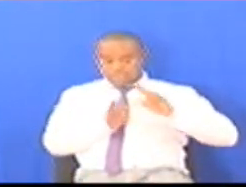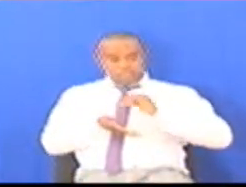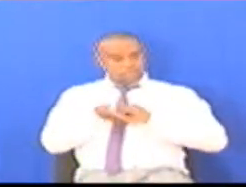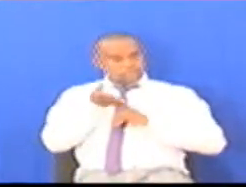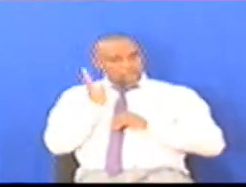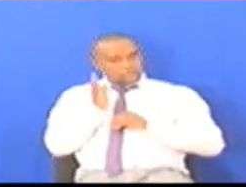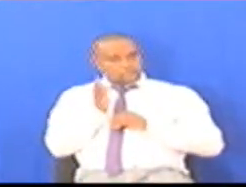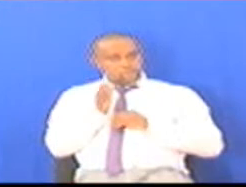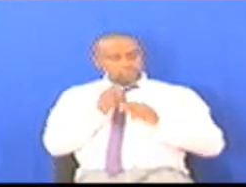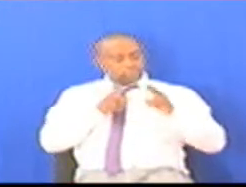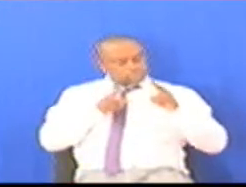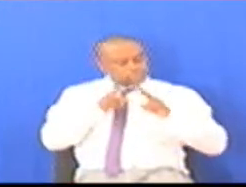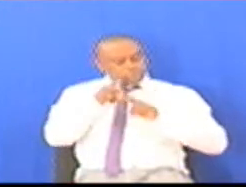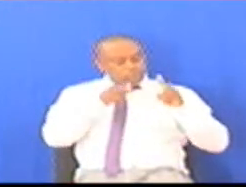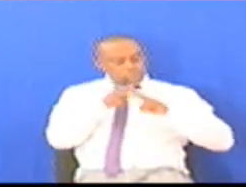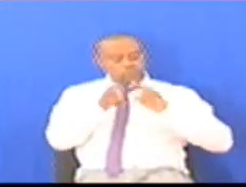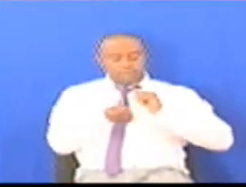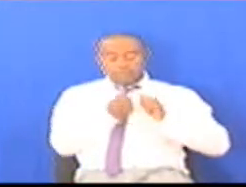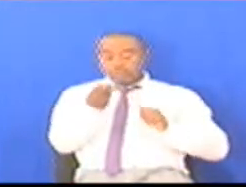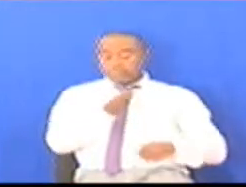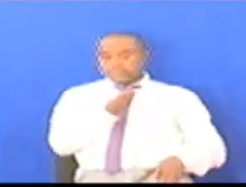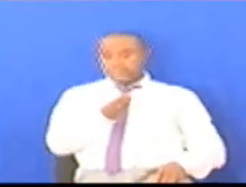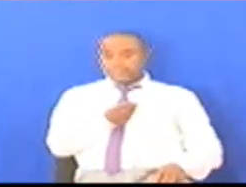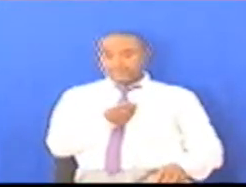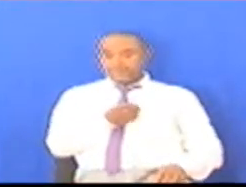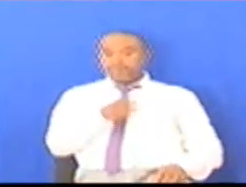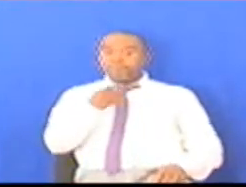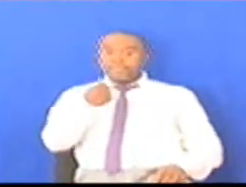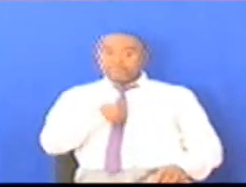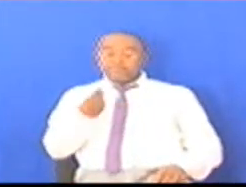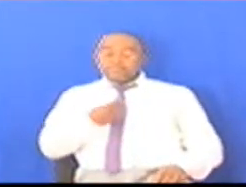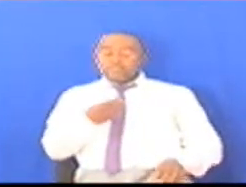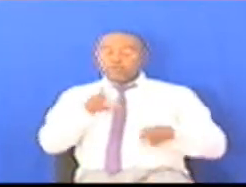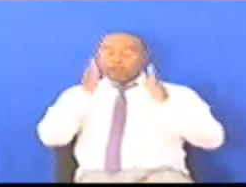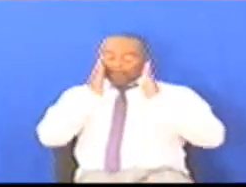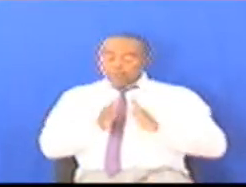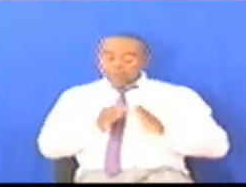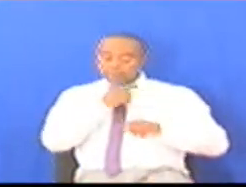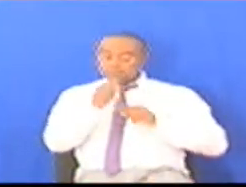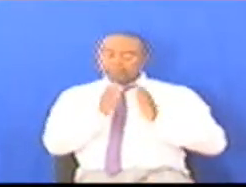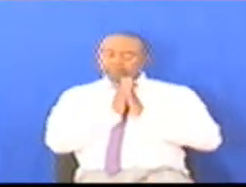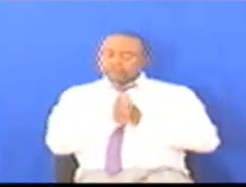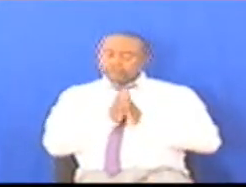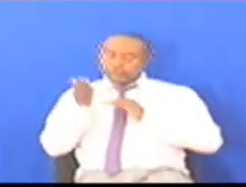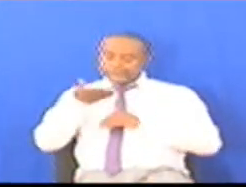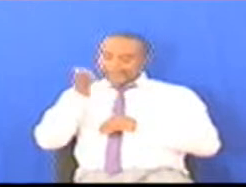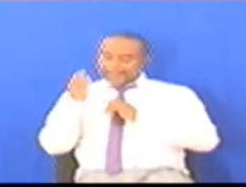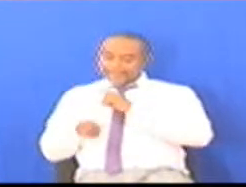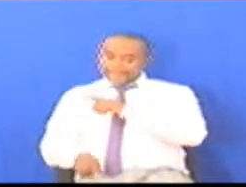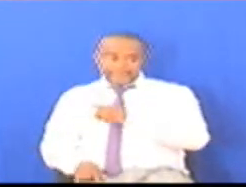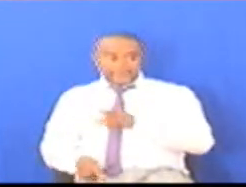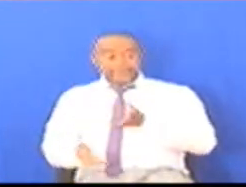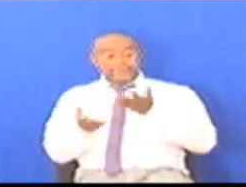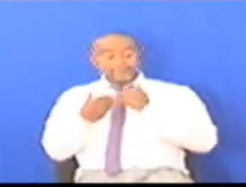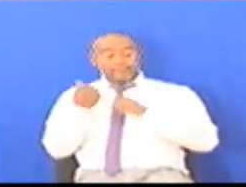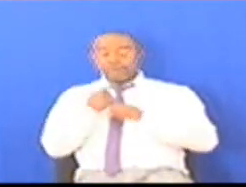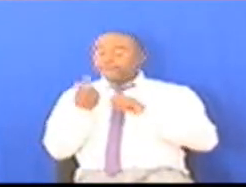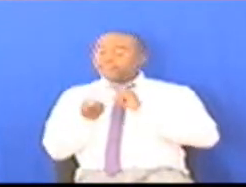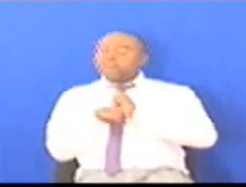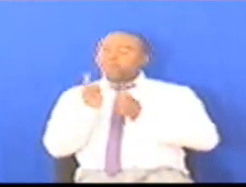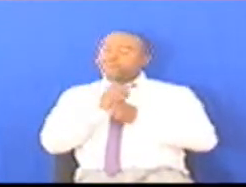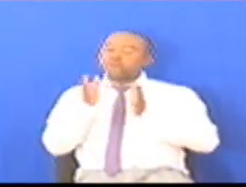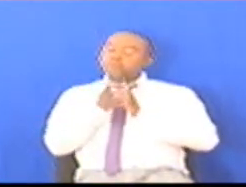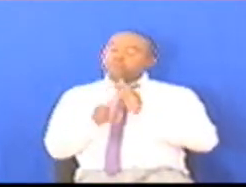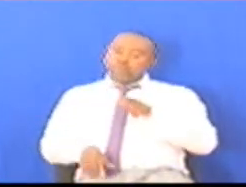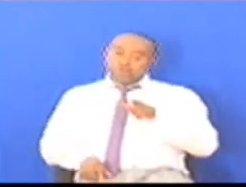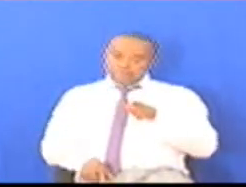Matadizo Machache Lakini Mimi Kama Mbunge Wajimbo La Simanjiro Niendele Kuyishkuru Serekali Hii Iliofanya Mapinduzi Makubwa Kwenye Madini Tanzanite